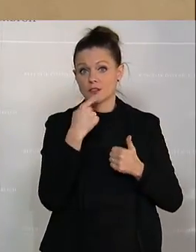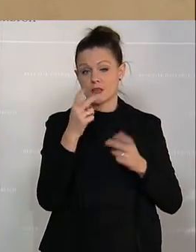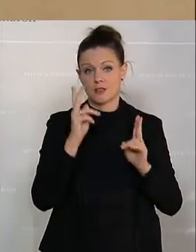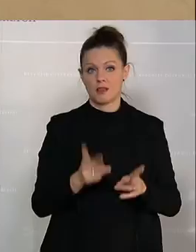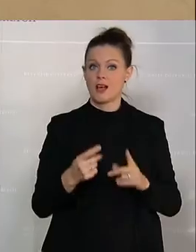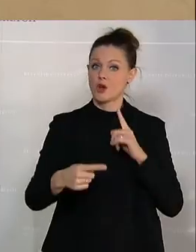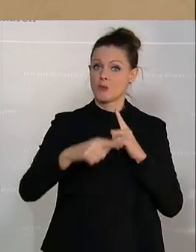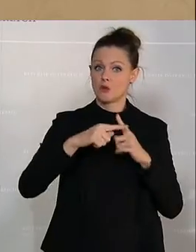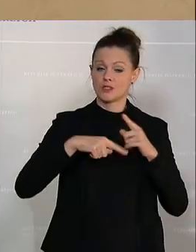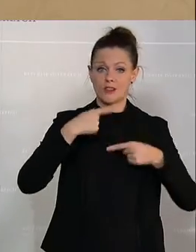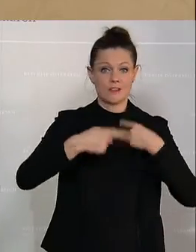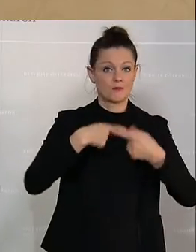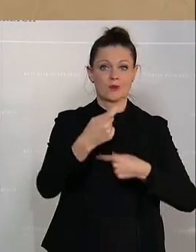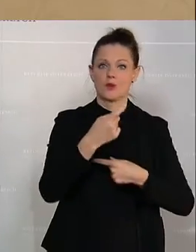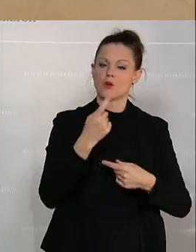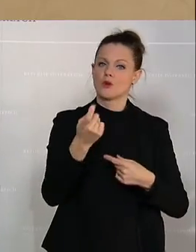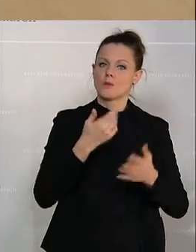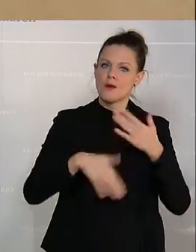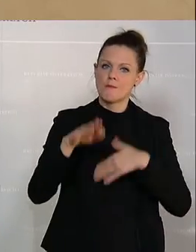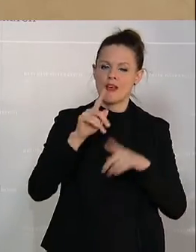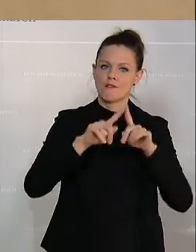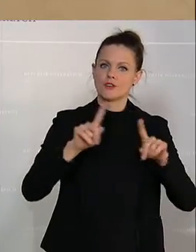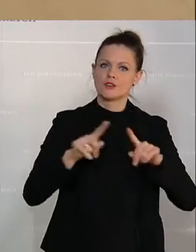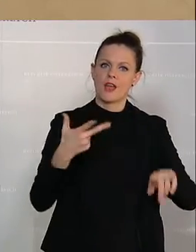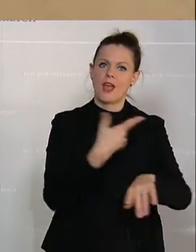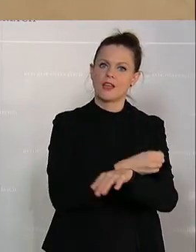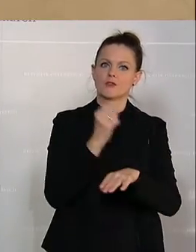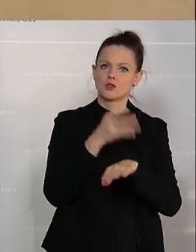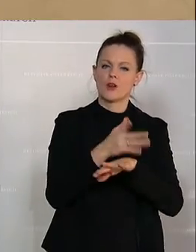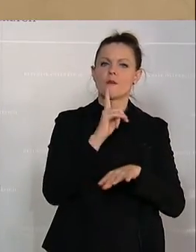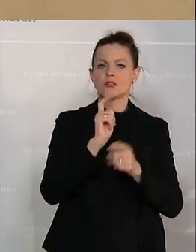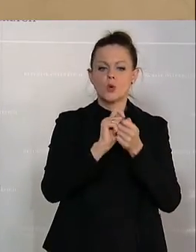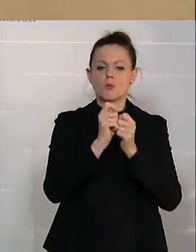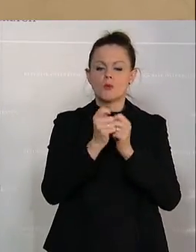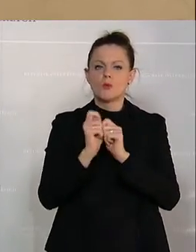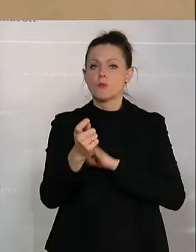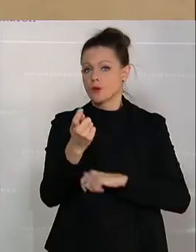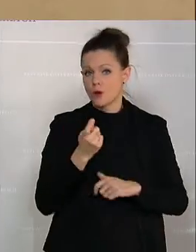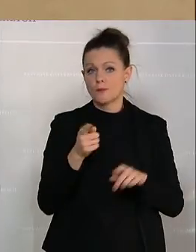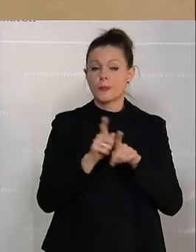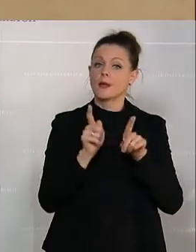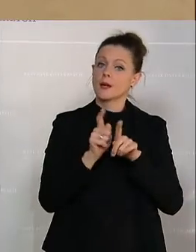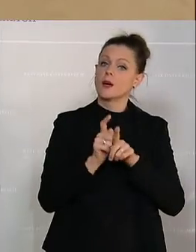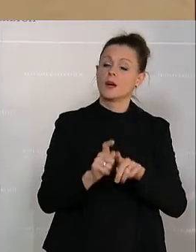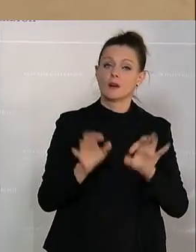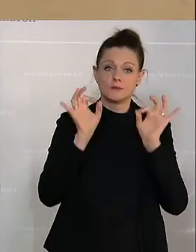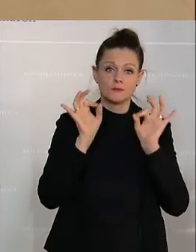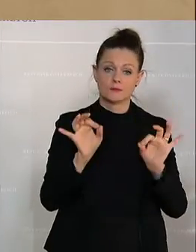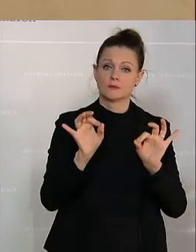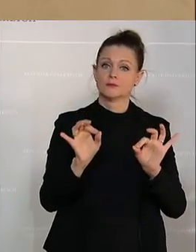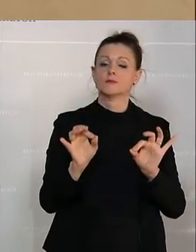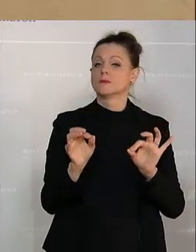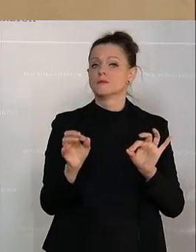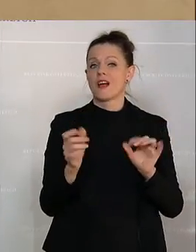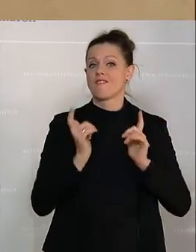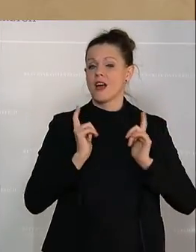es wird weitere Impfstoffe geben, es wird hier und da einmal was angepasst werden. Es sind wirksame Medikamente in der Pipeline